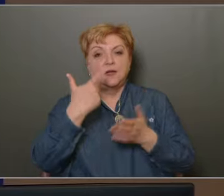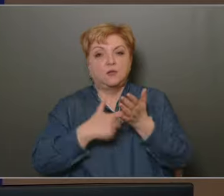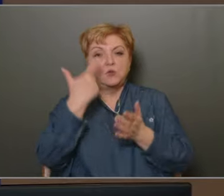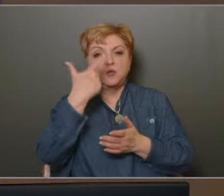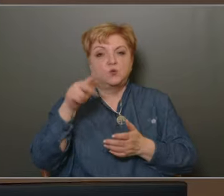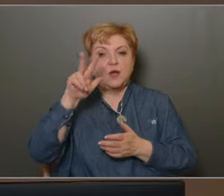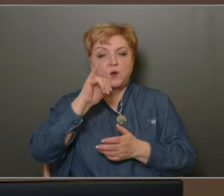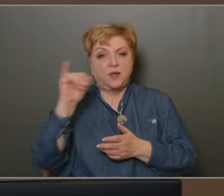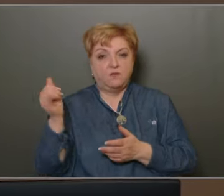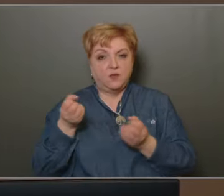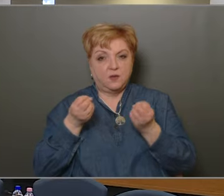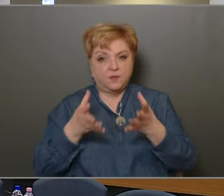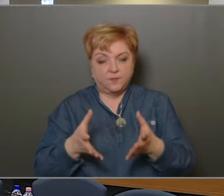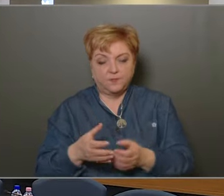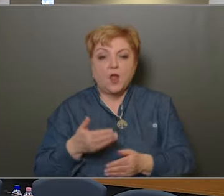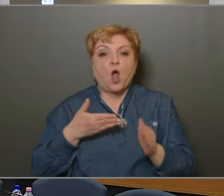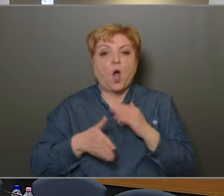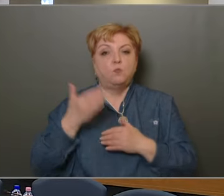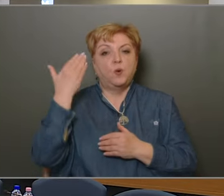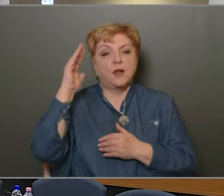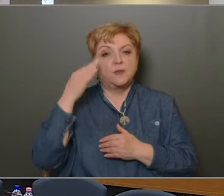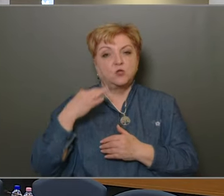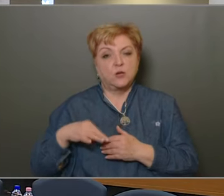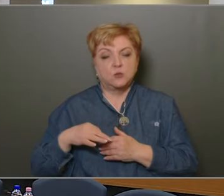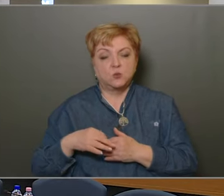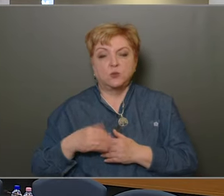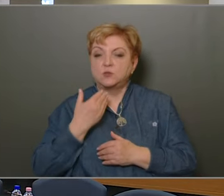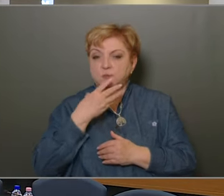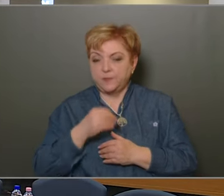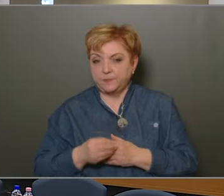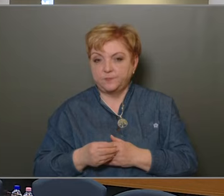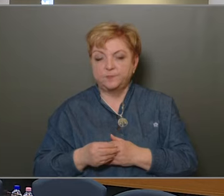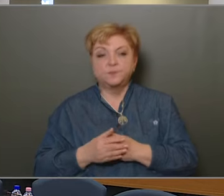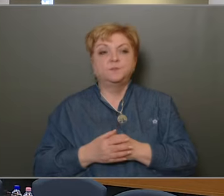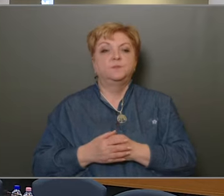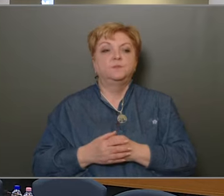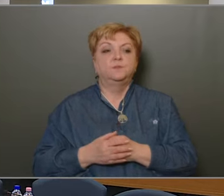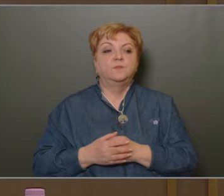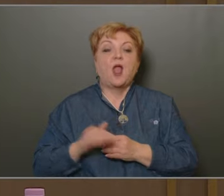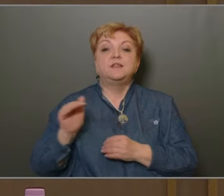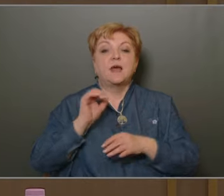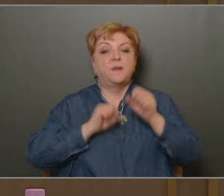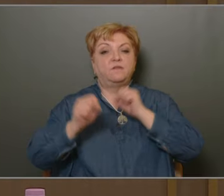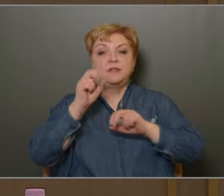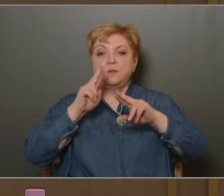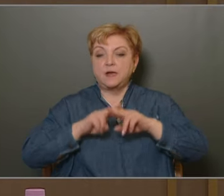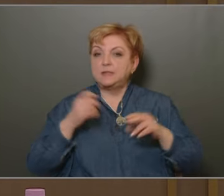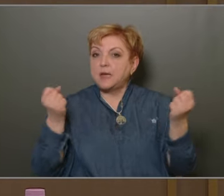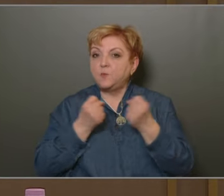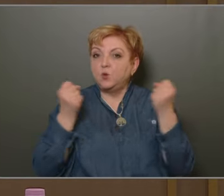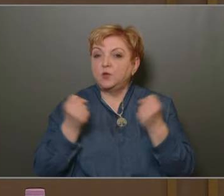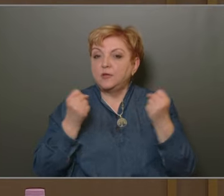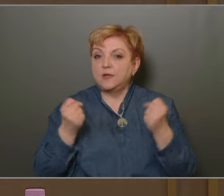működéséről terjesztő alpolgármester, hogy hallgatjuk a szóbeli kiegészítést. Köszönöm a szót, polgármester, képviselő testület. A gyermekvédelmi rendszer